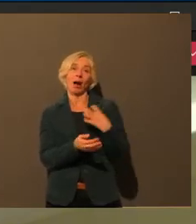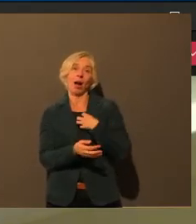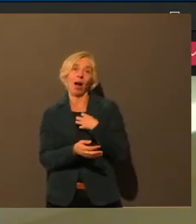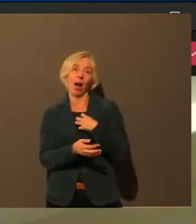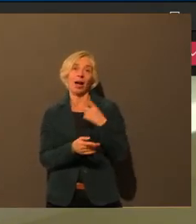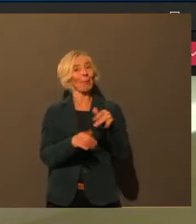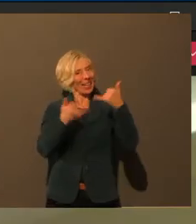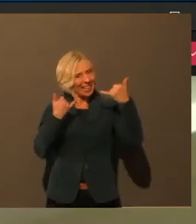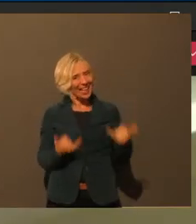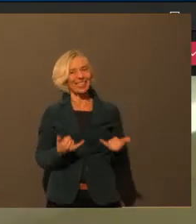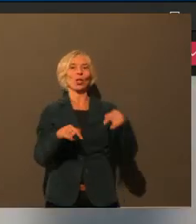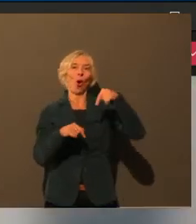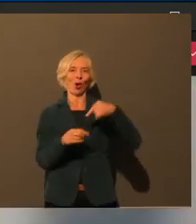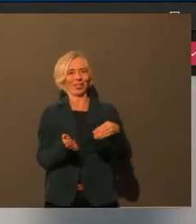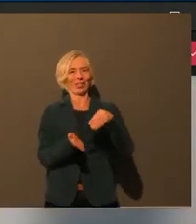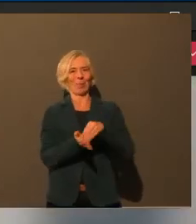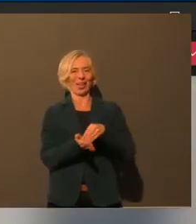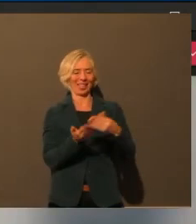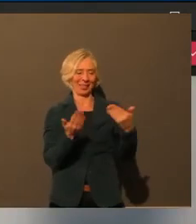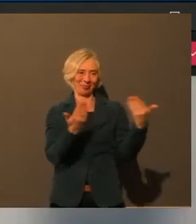aber die jetzt das Wort hat.